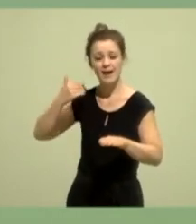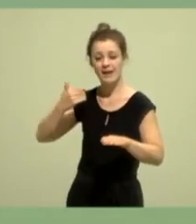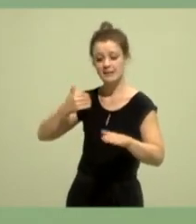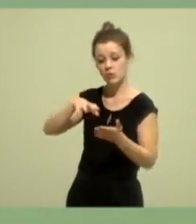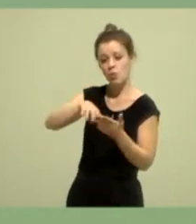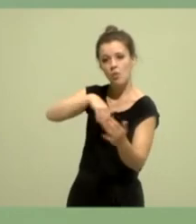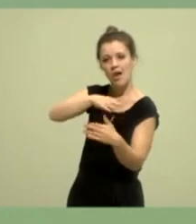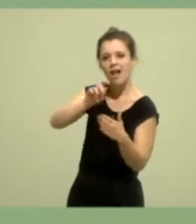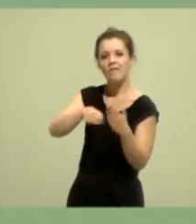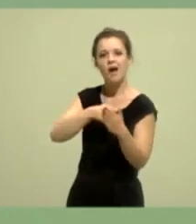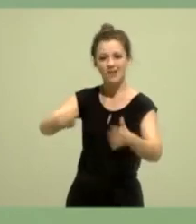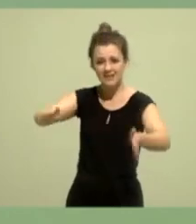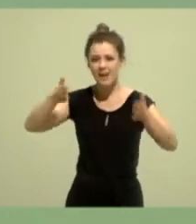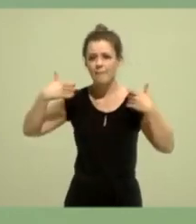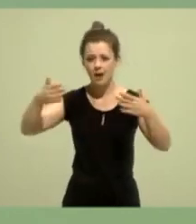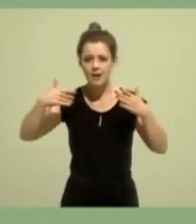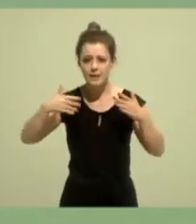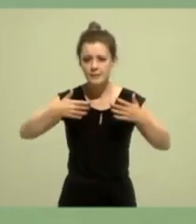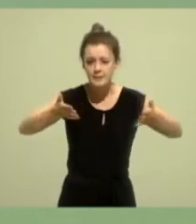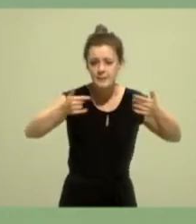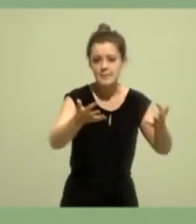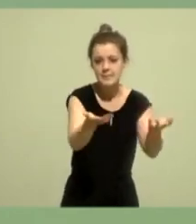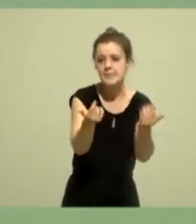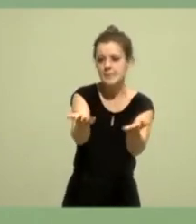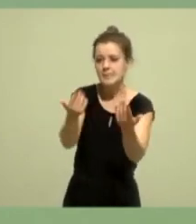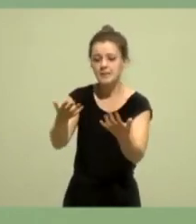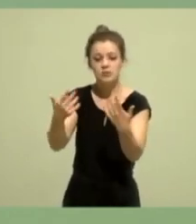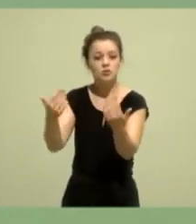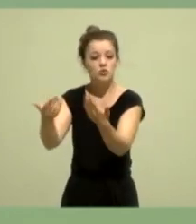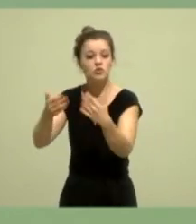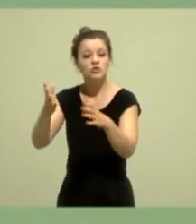Menschen in unsere, in eure Fraktionen zu empowern.